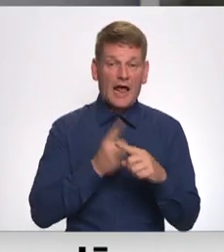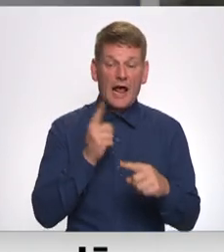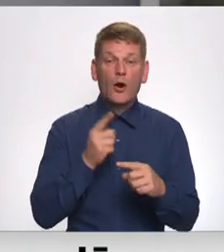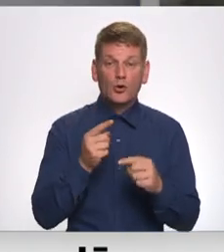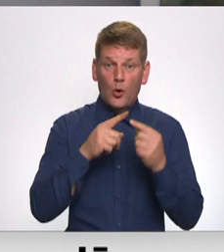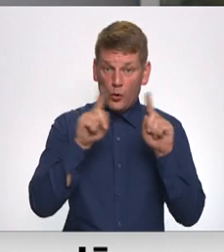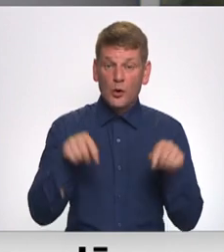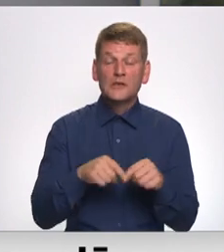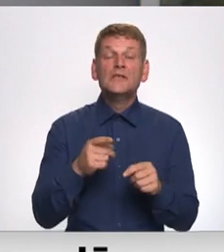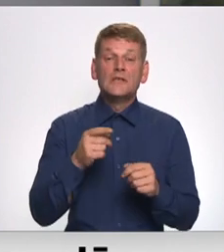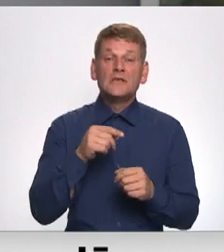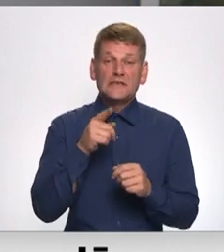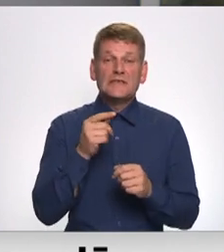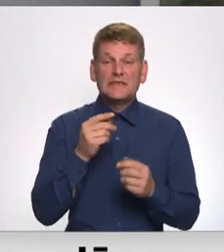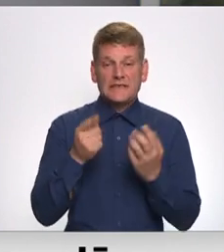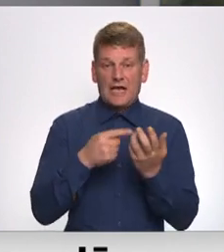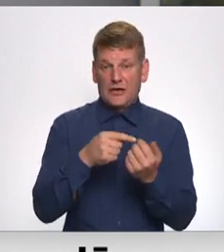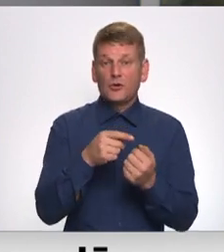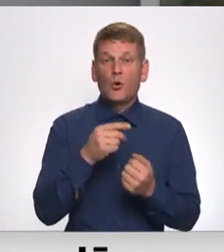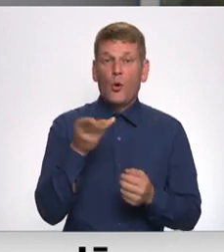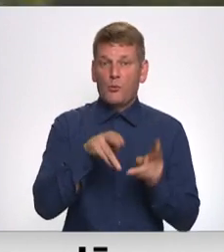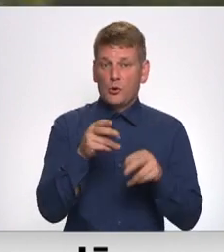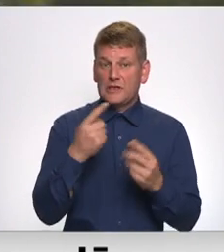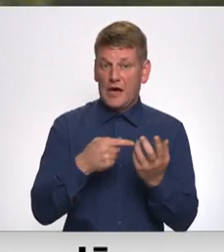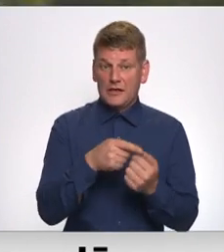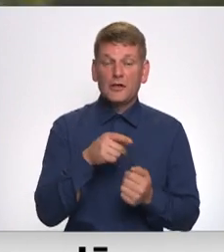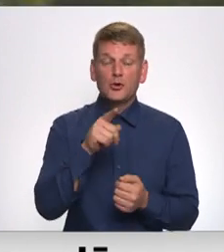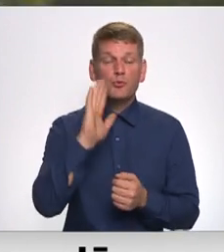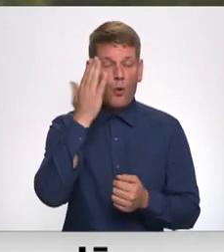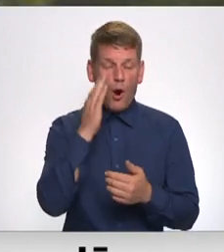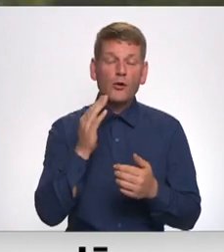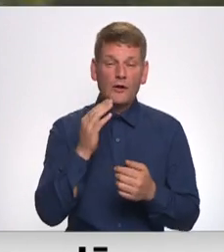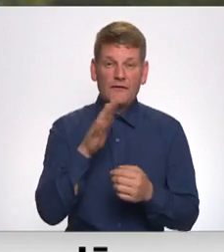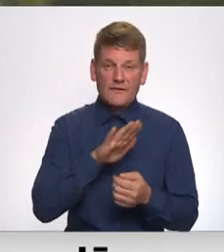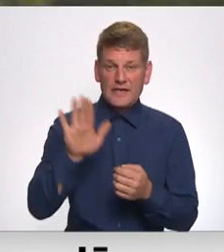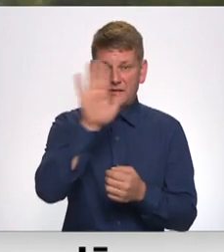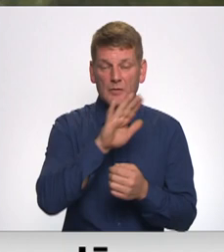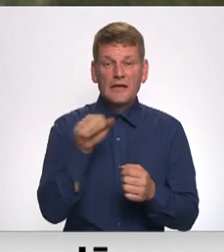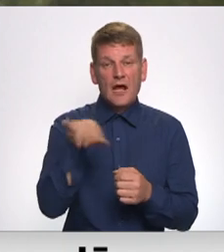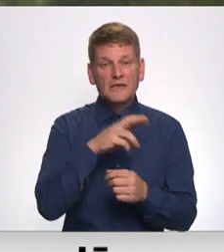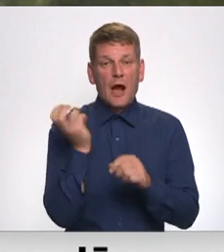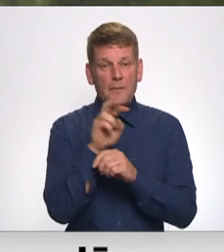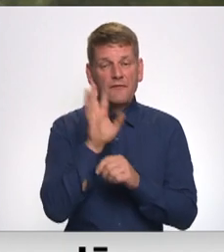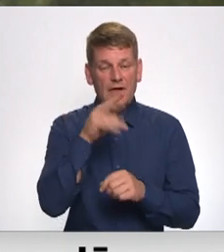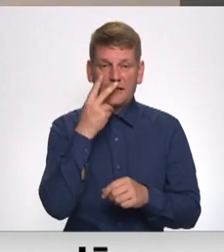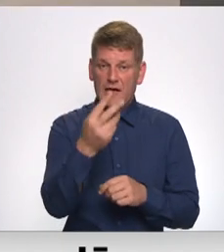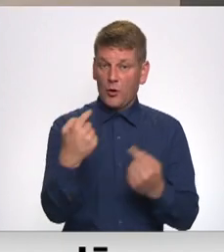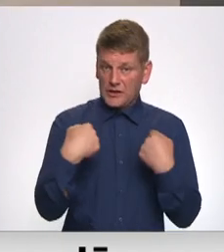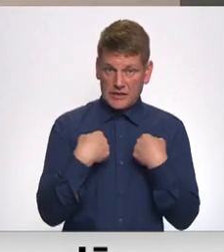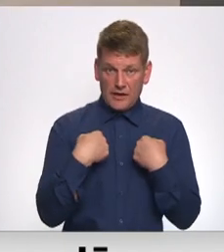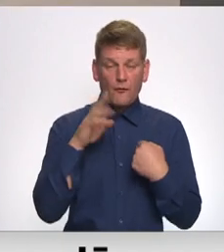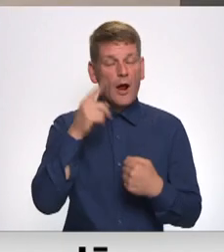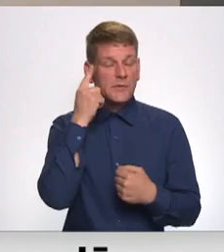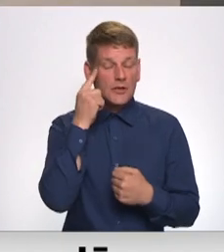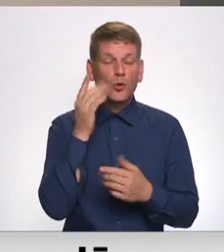lozas, simbolizējo tūpuru skaitu. Loža pulētajā spoguļa virsmā dārza apmeklētāji varēs ieraudzīt sevi un apzināties, ka